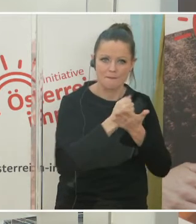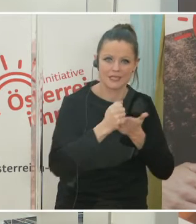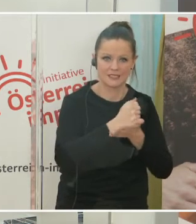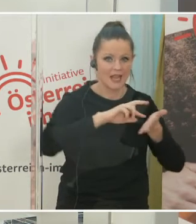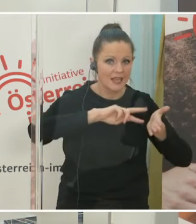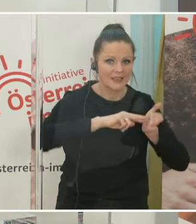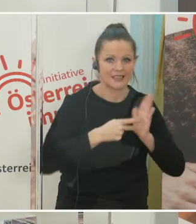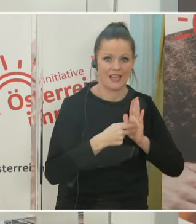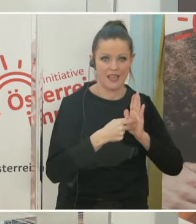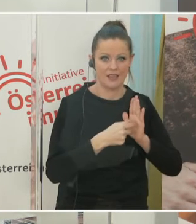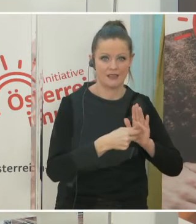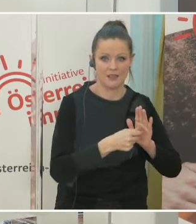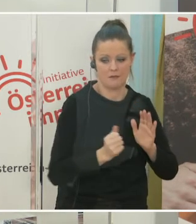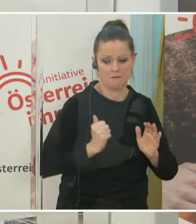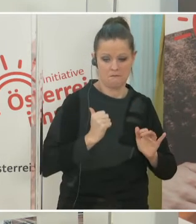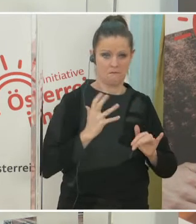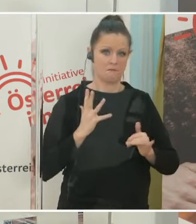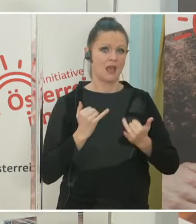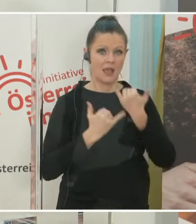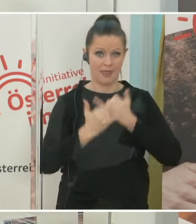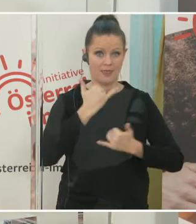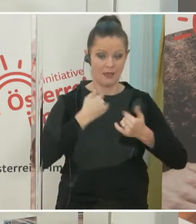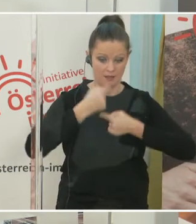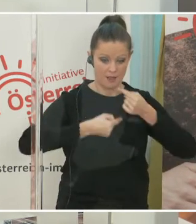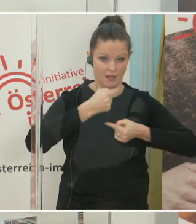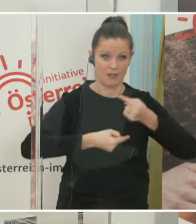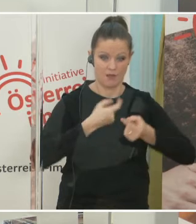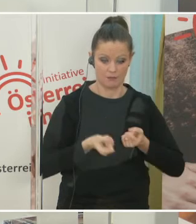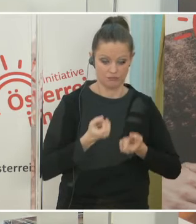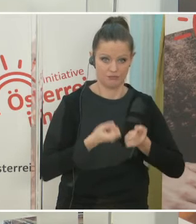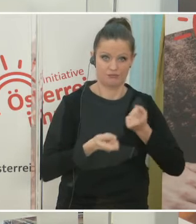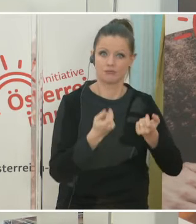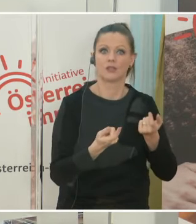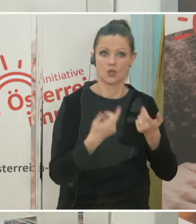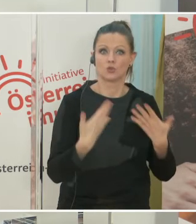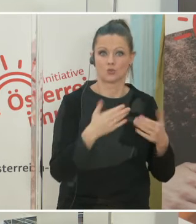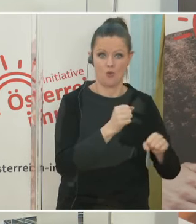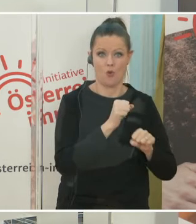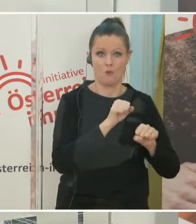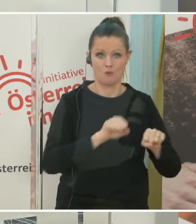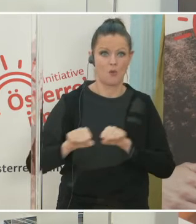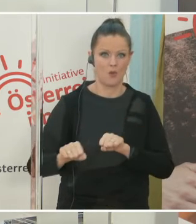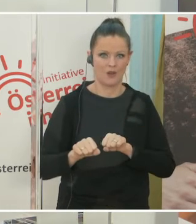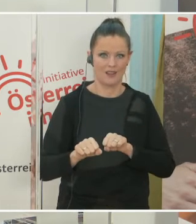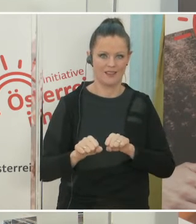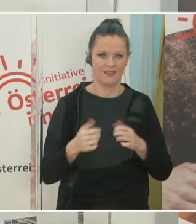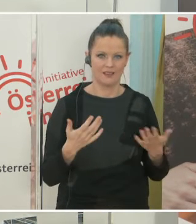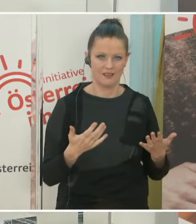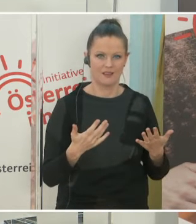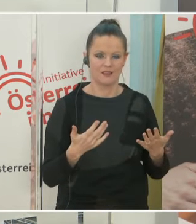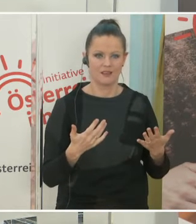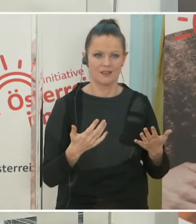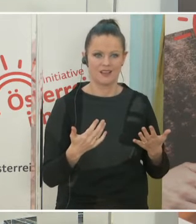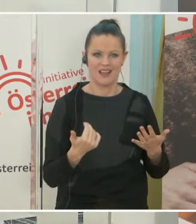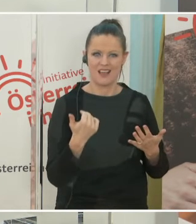Technologien, die erst in den letzten Jahren entwickelt worden waren, möglich, schon wenige Tage nach